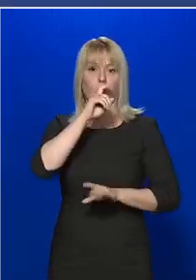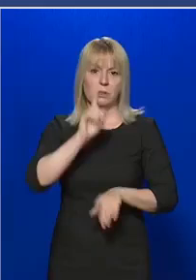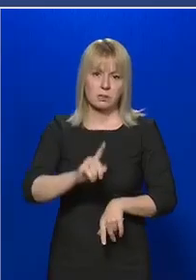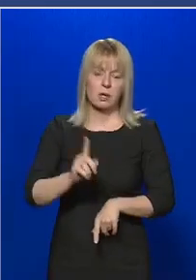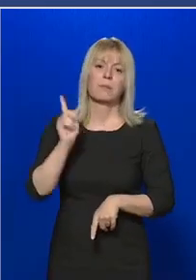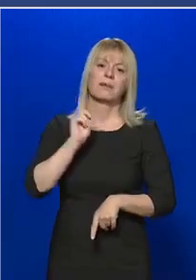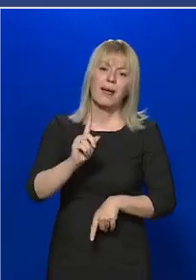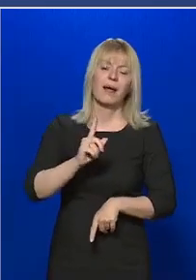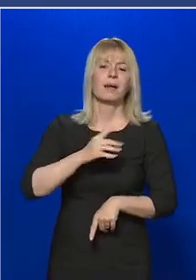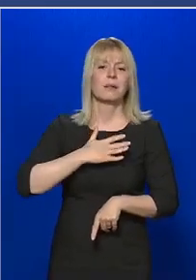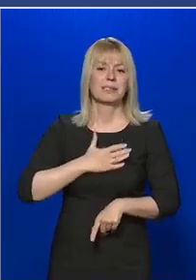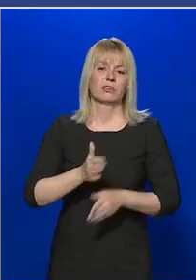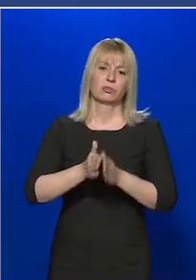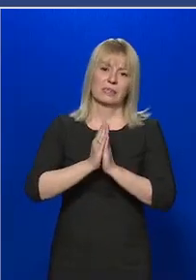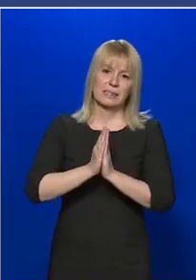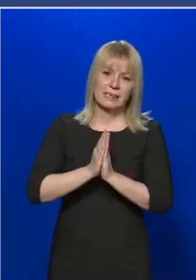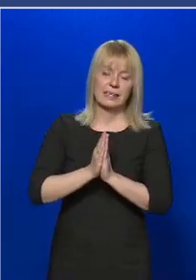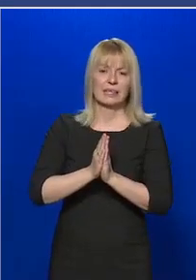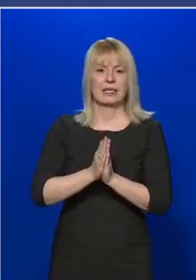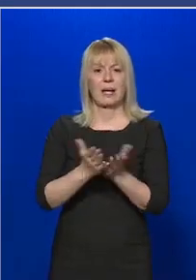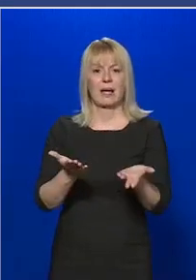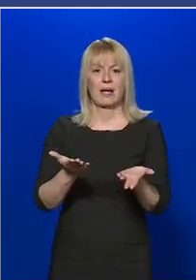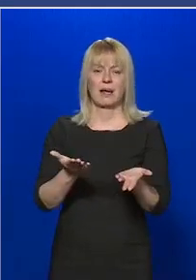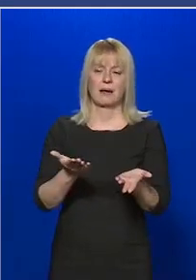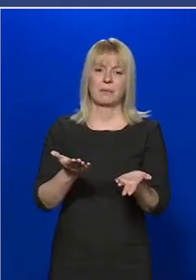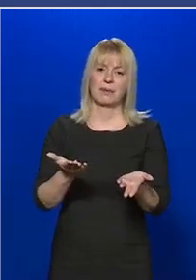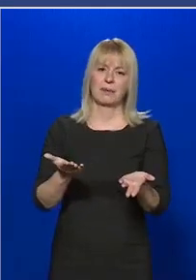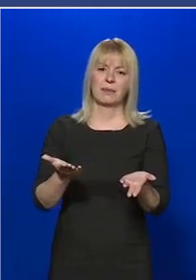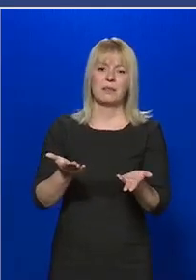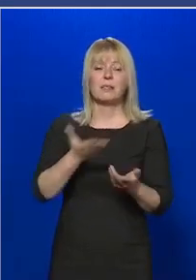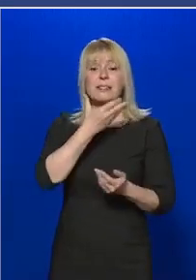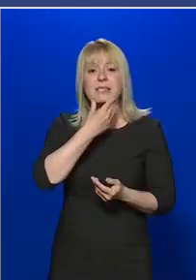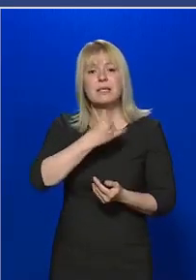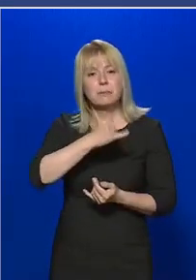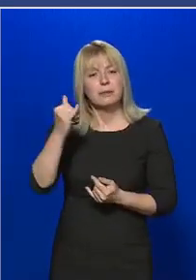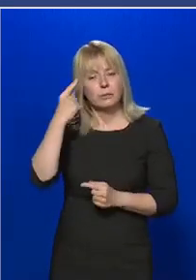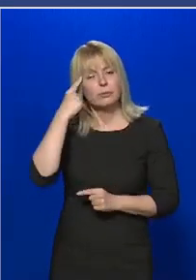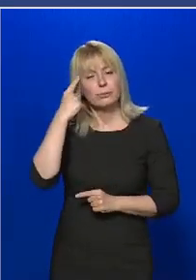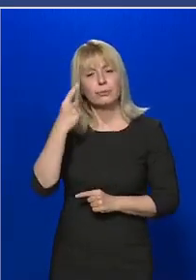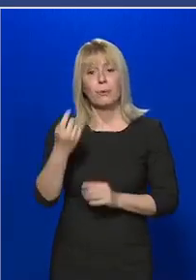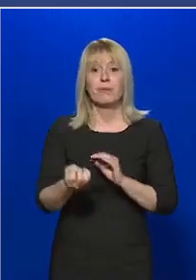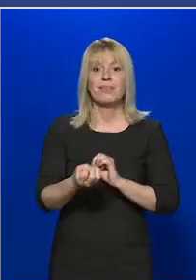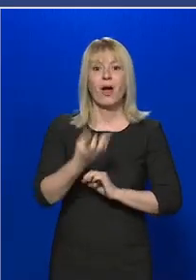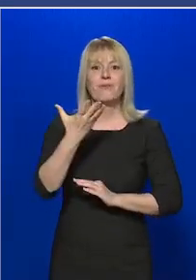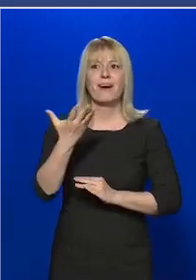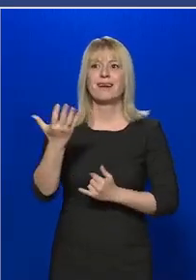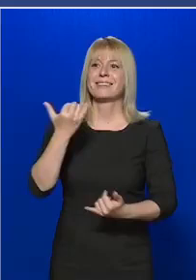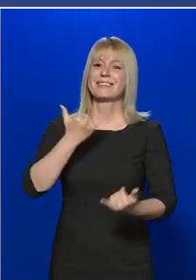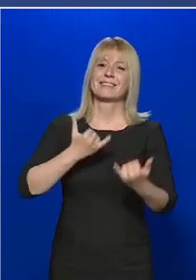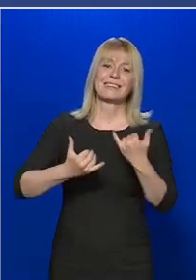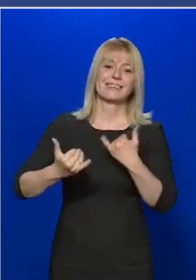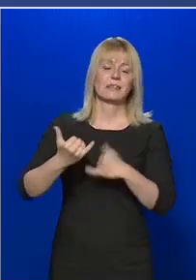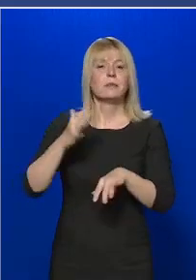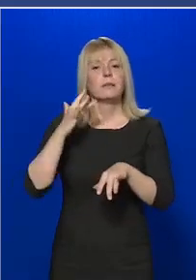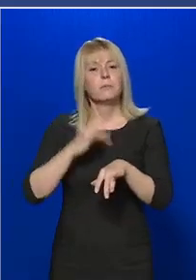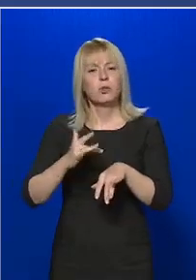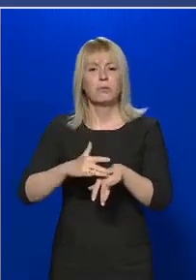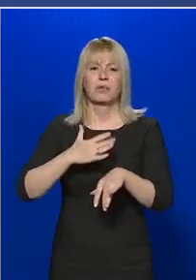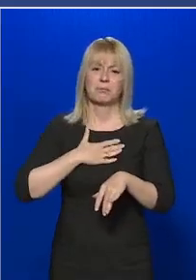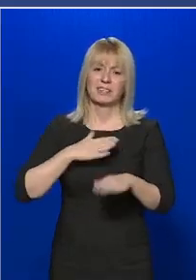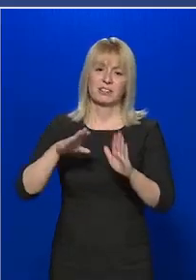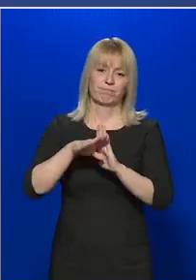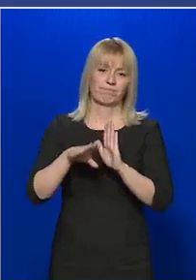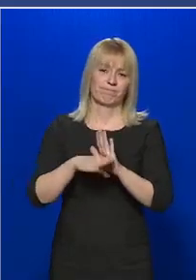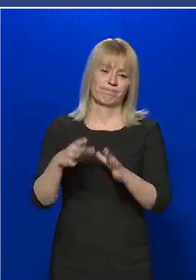kérem, hogy annak ellenére, hogy szép idő van itt a tavasz, próbáljuk ezeket a szabályokat